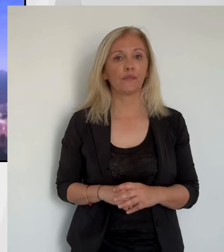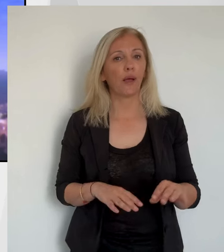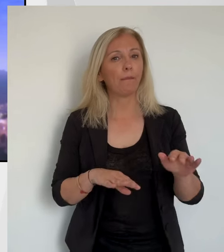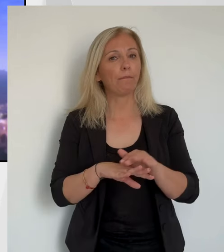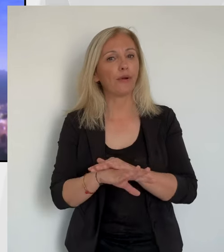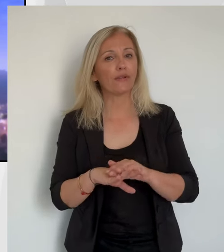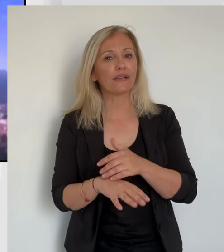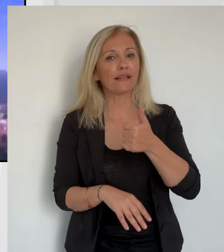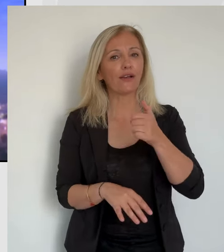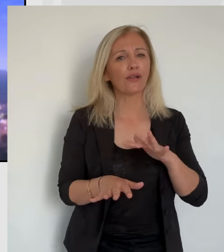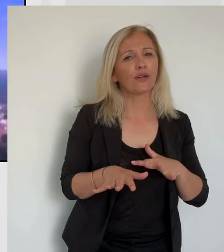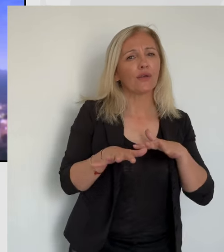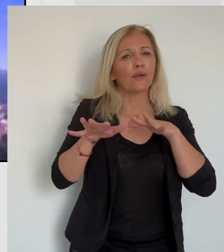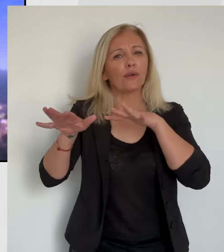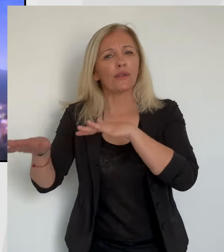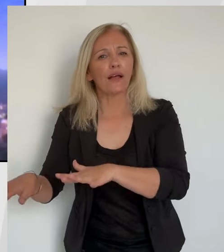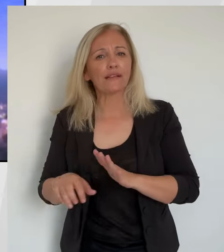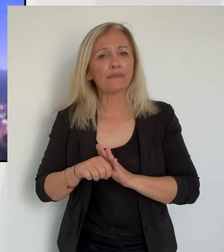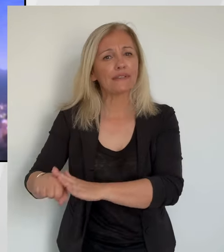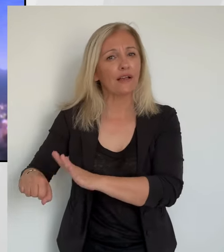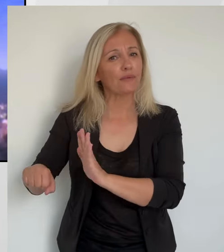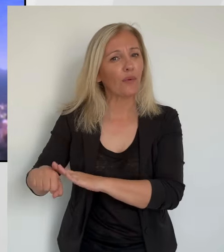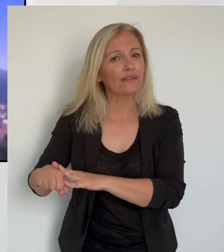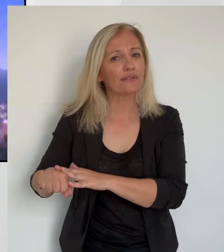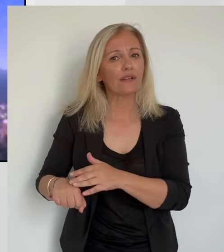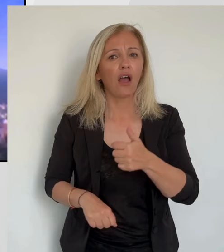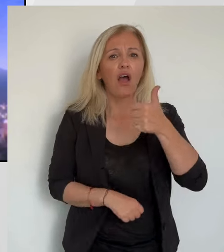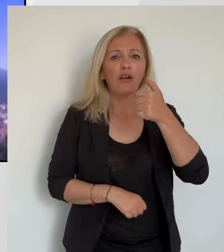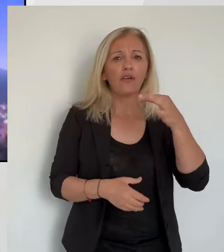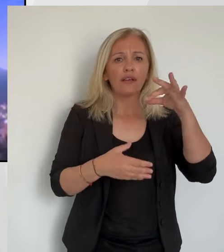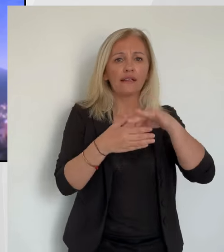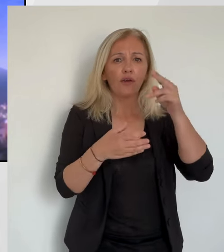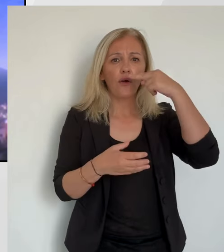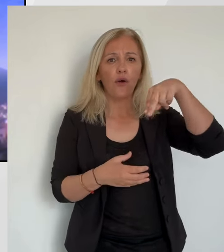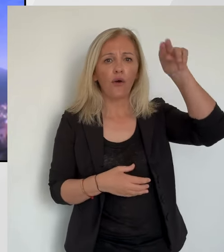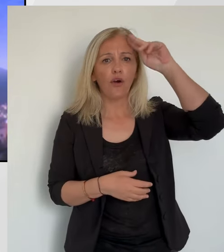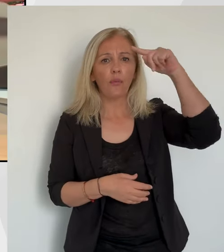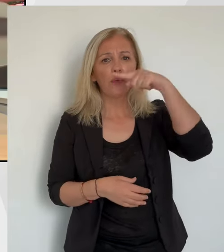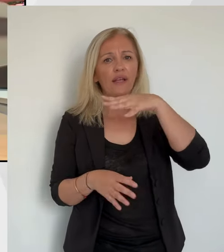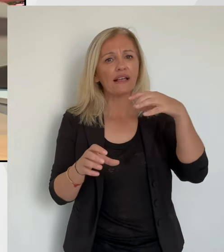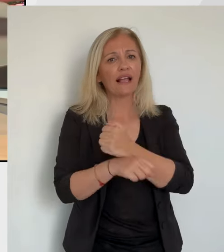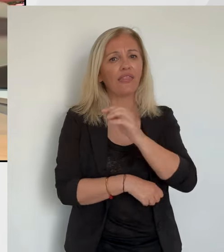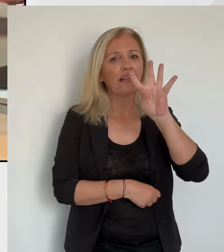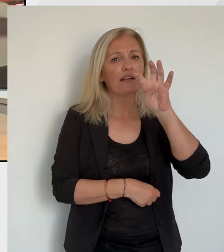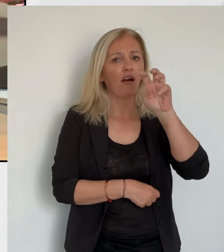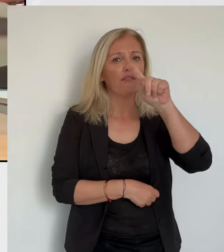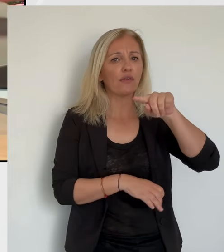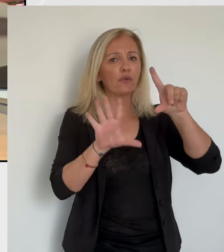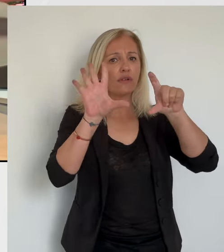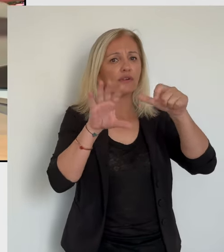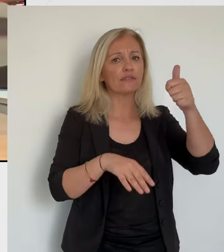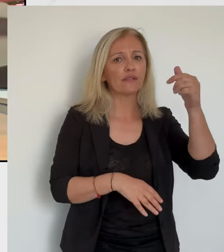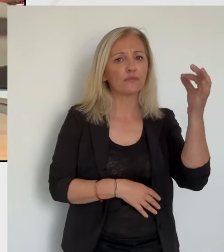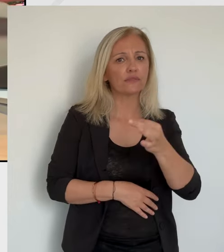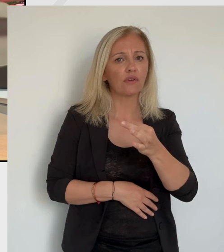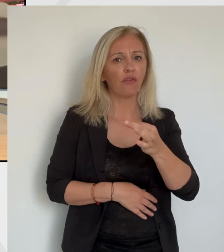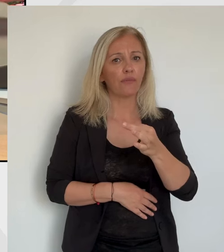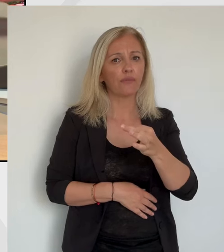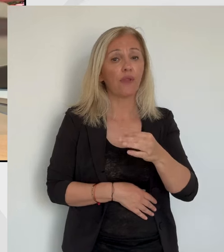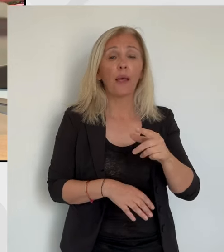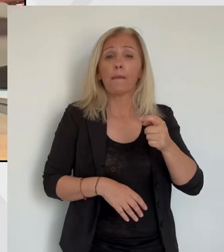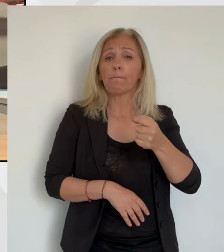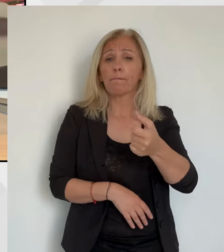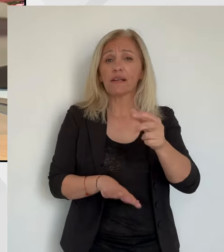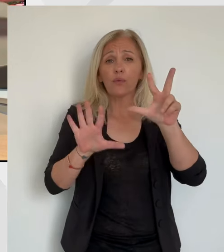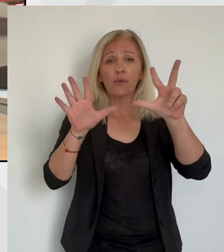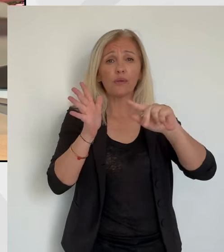En Corse, Jordan Bardella est arrivé largement en tête de l'élection européenne avec 40,76% des suffrages exprimés.'est près de 8